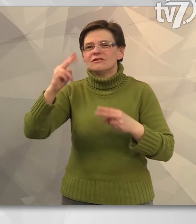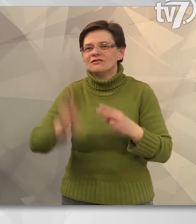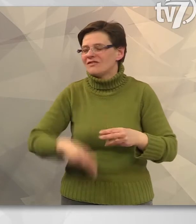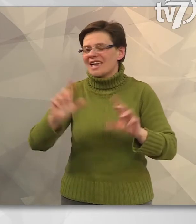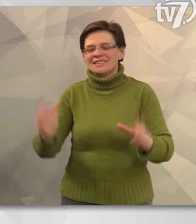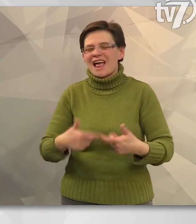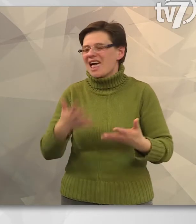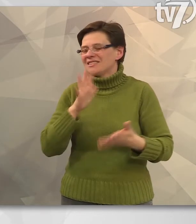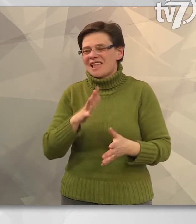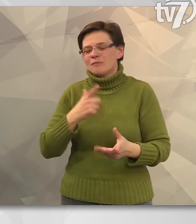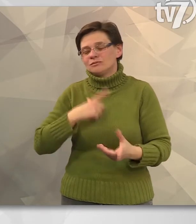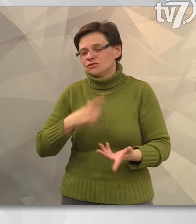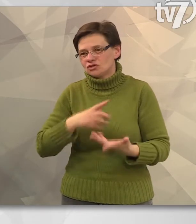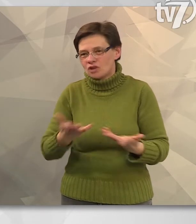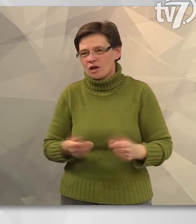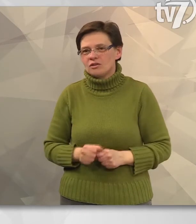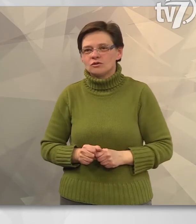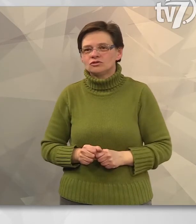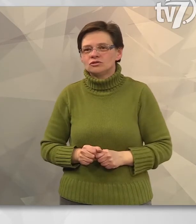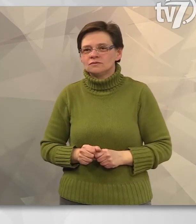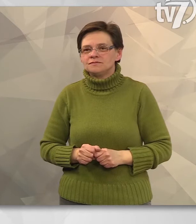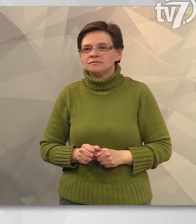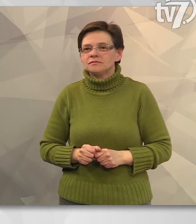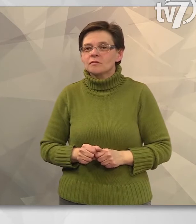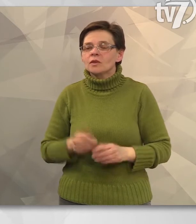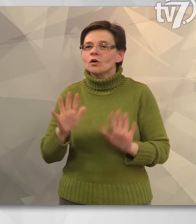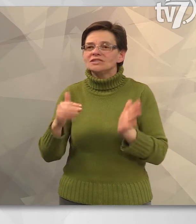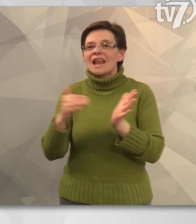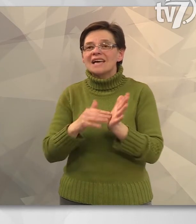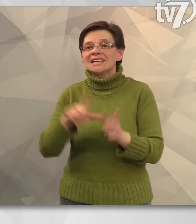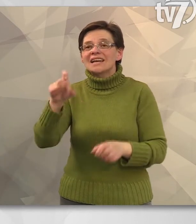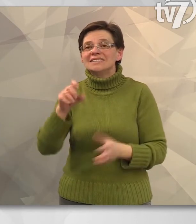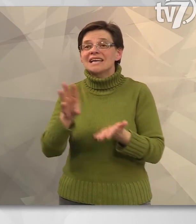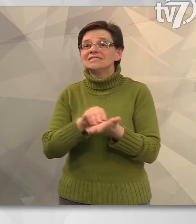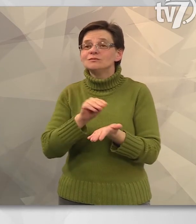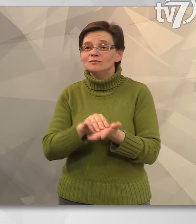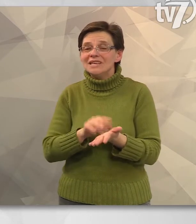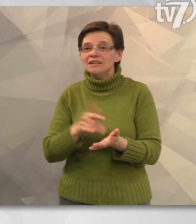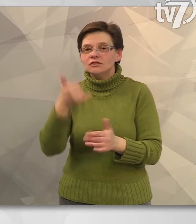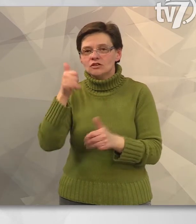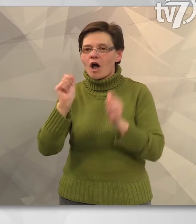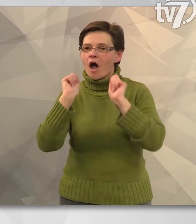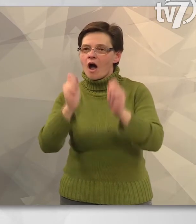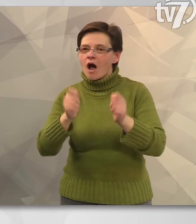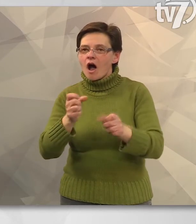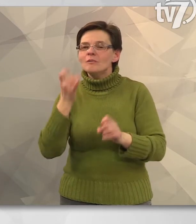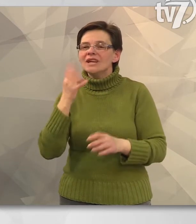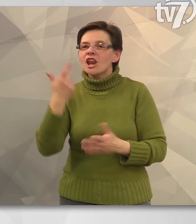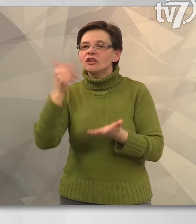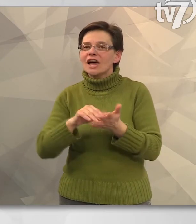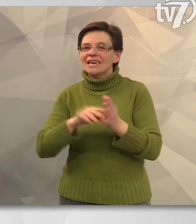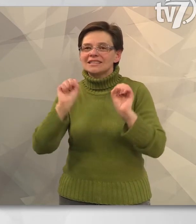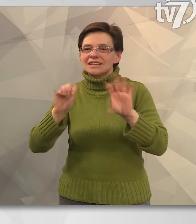képessége nem végtelen, mint ahogy sokan gondolják. Közel 1200 mintát neveztek be a Brillante